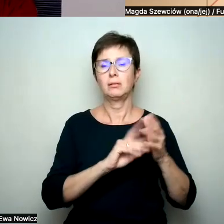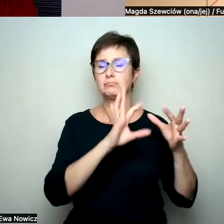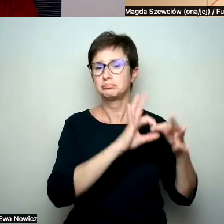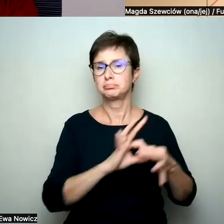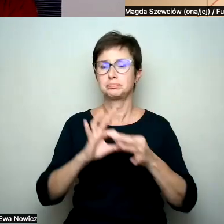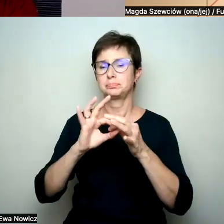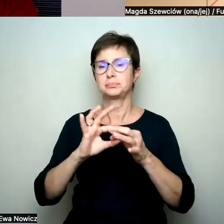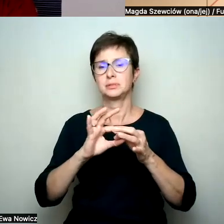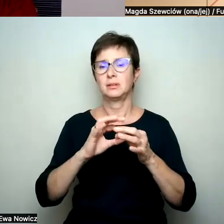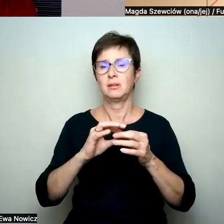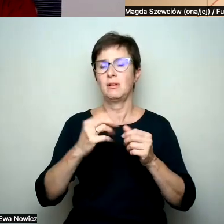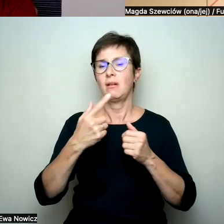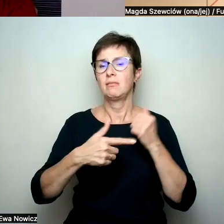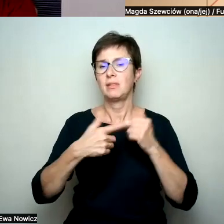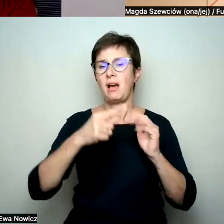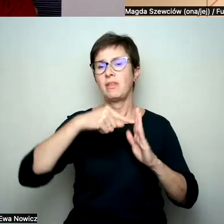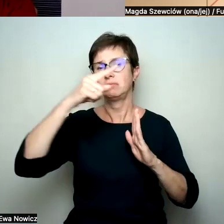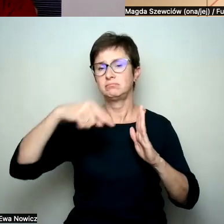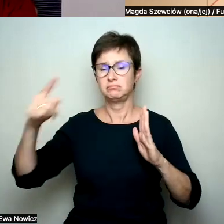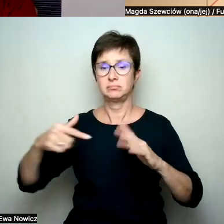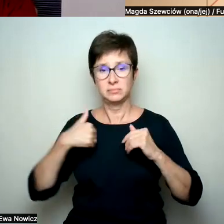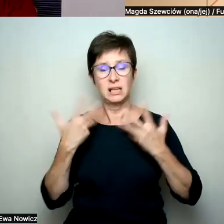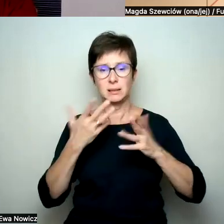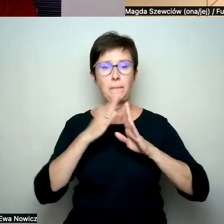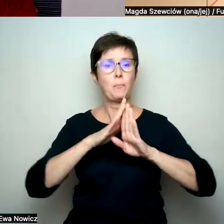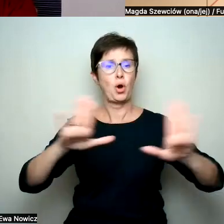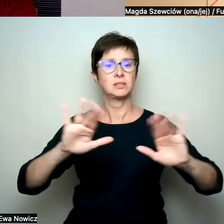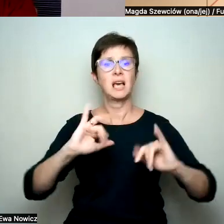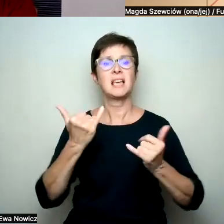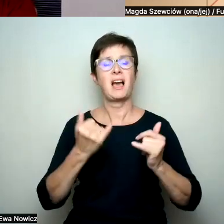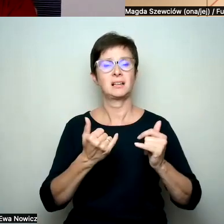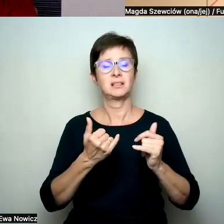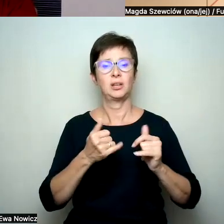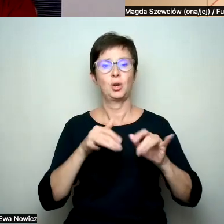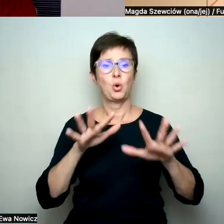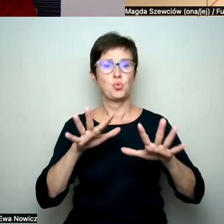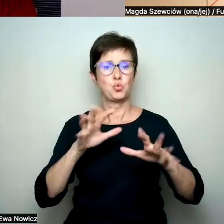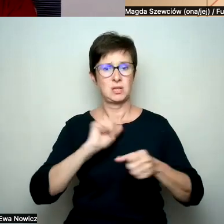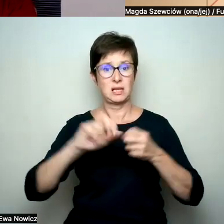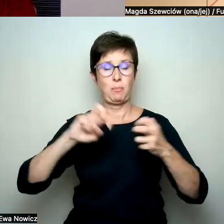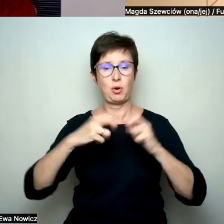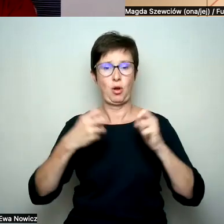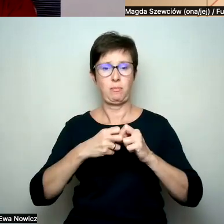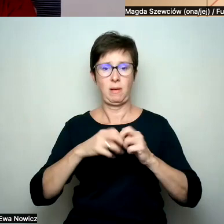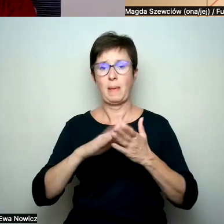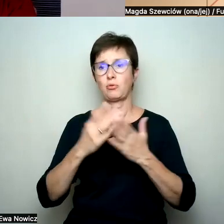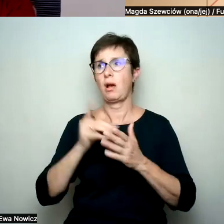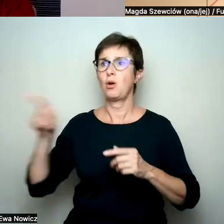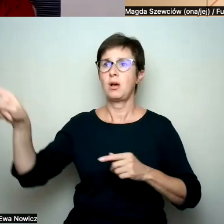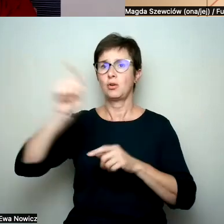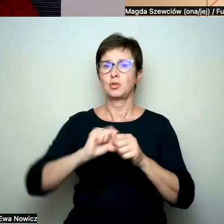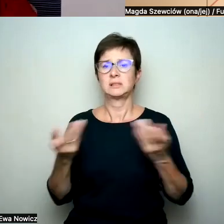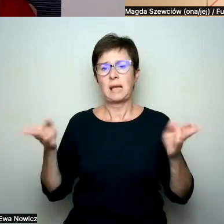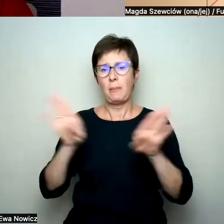To jest istotne, żeby pokazywać skalę problemu, bo zwłaszcza gdy jesteśmy zamknięci we własnych bańkach, nie wiem,